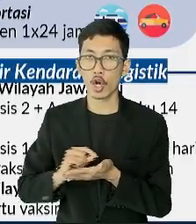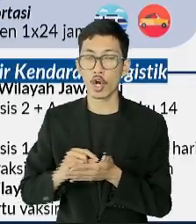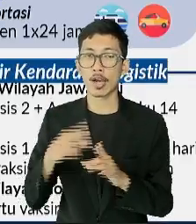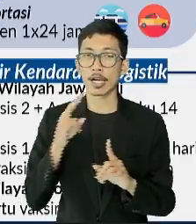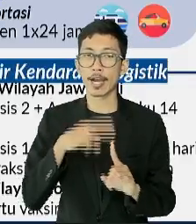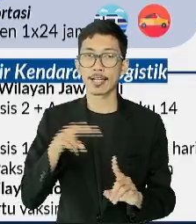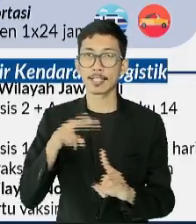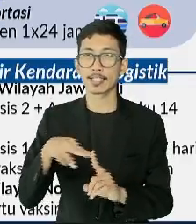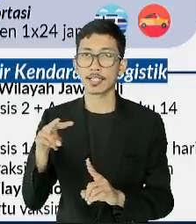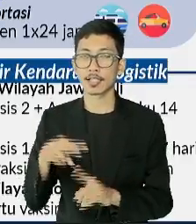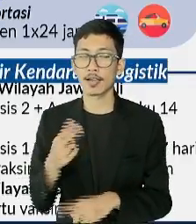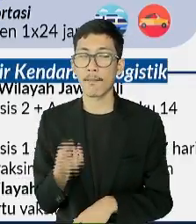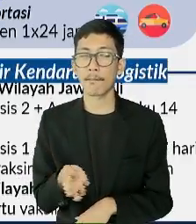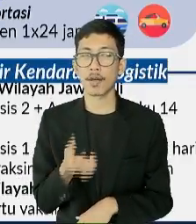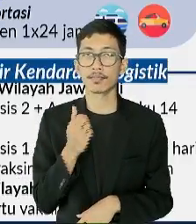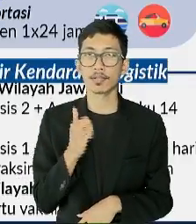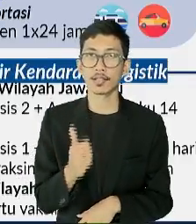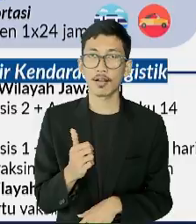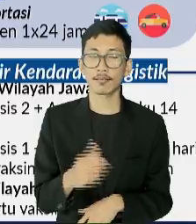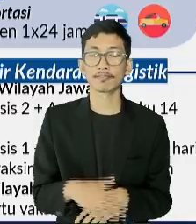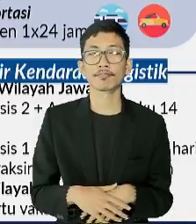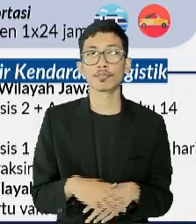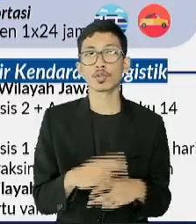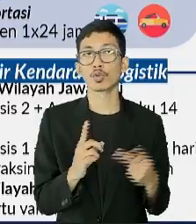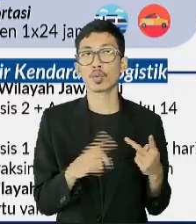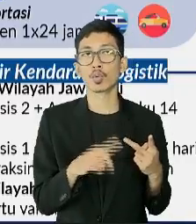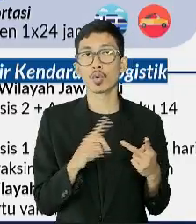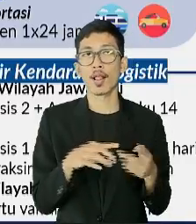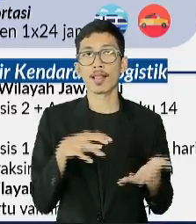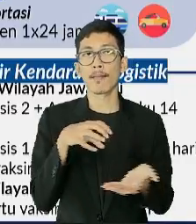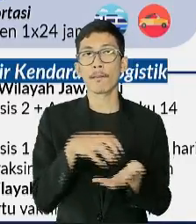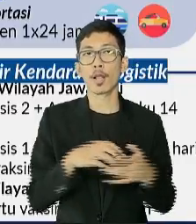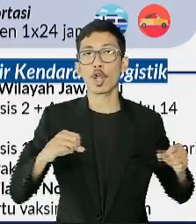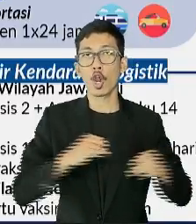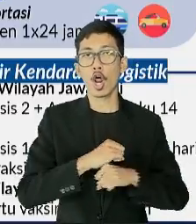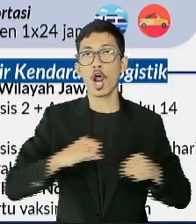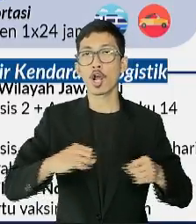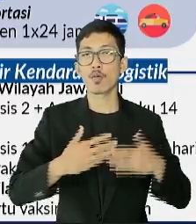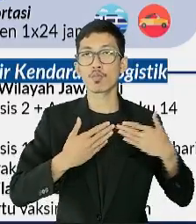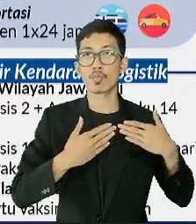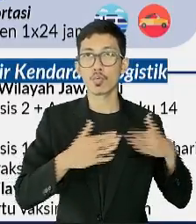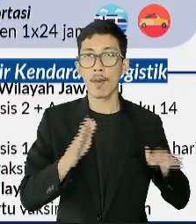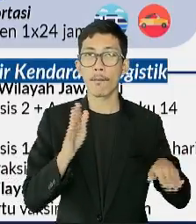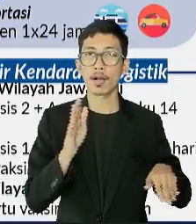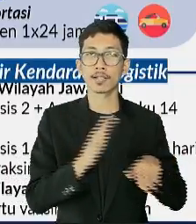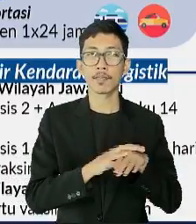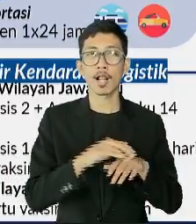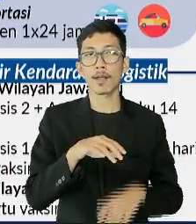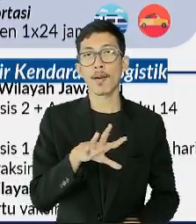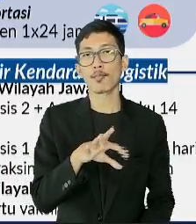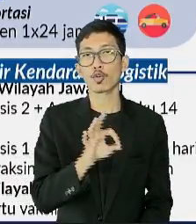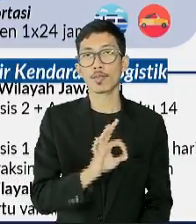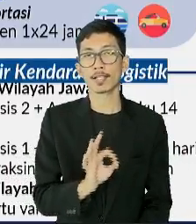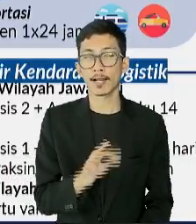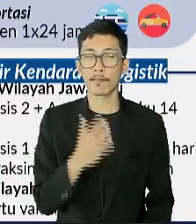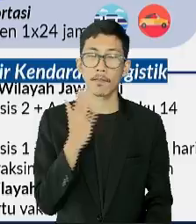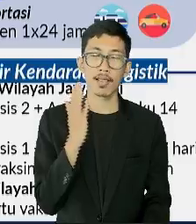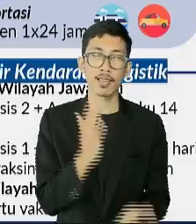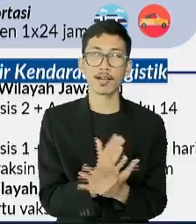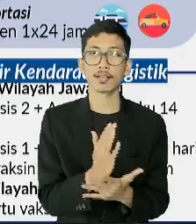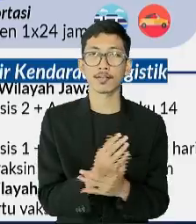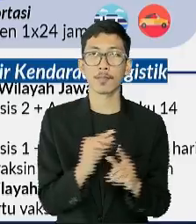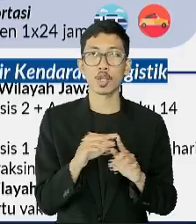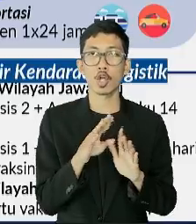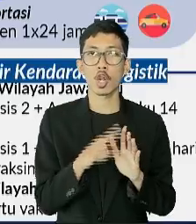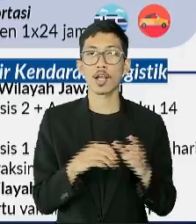Kedua, pusat kebugaran atau gym buka dengan kapasitas maksimal 50% dengan penerapan